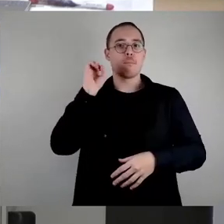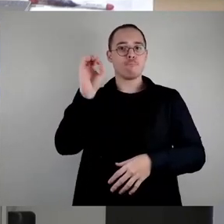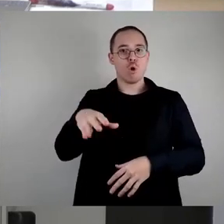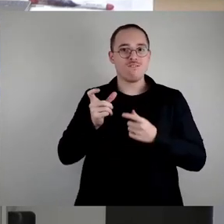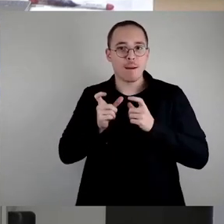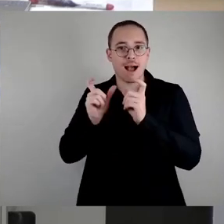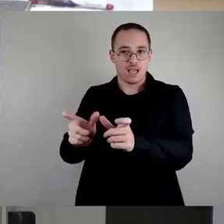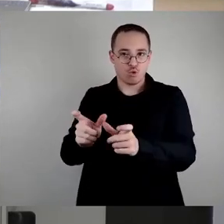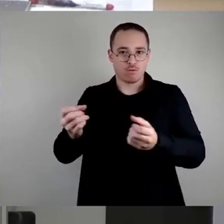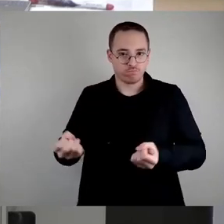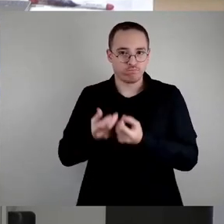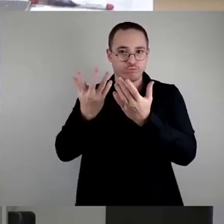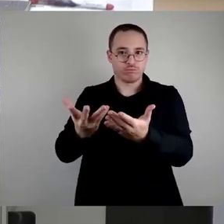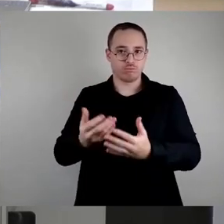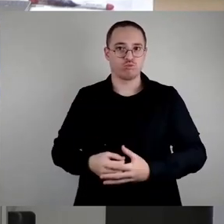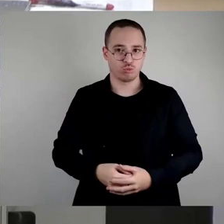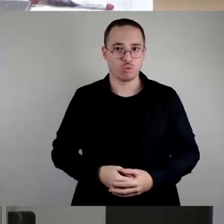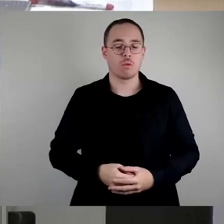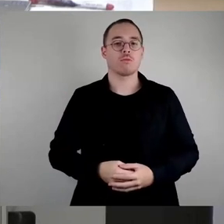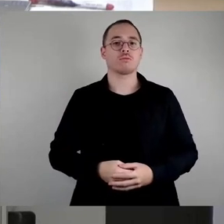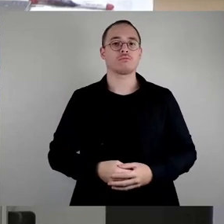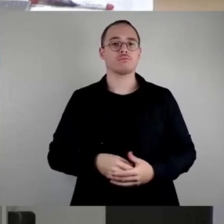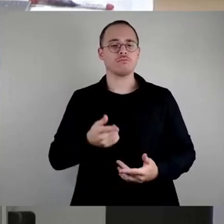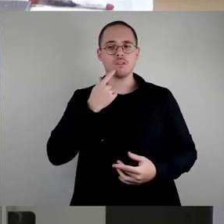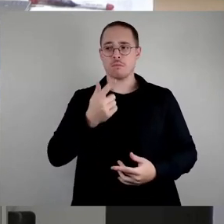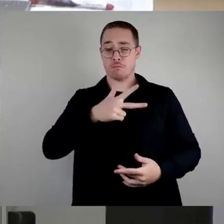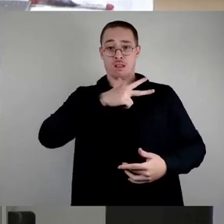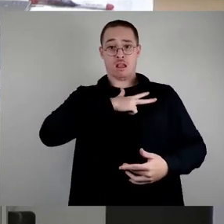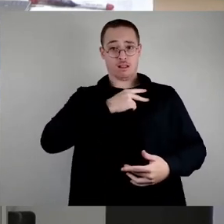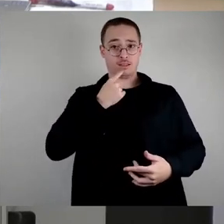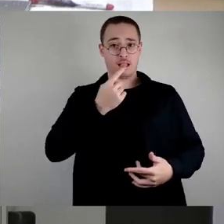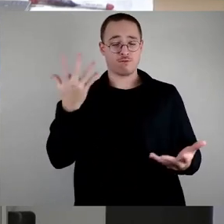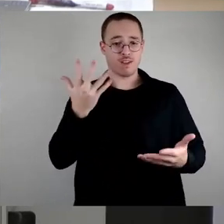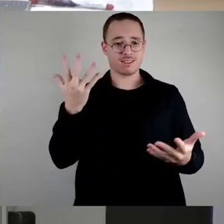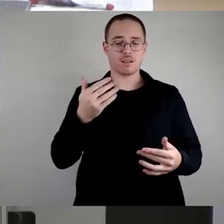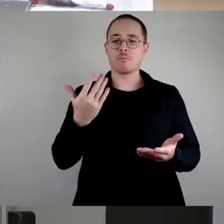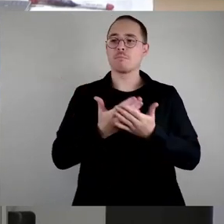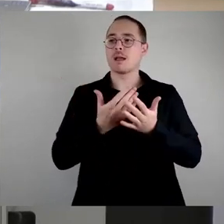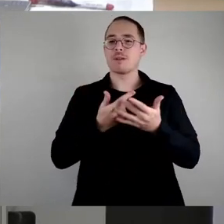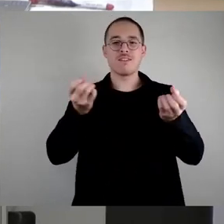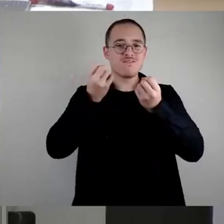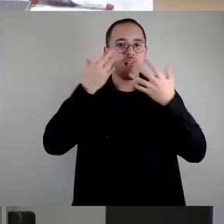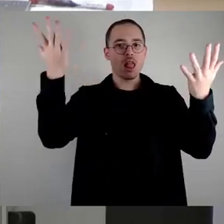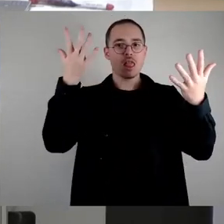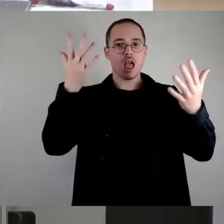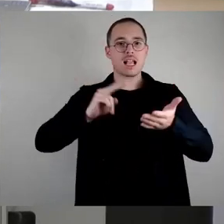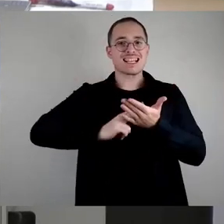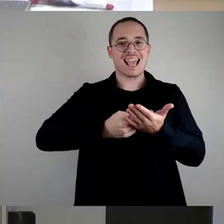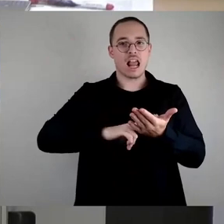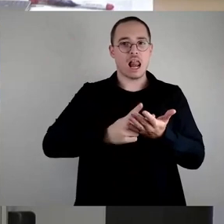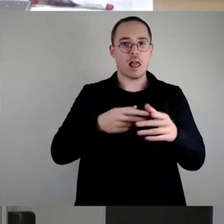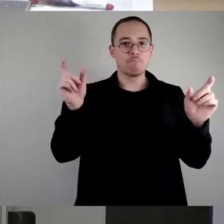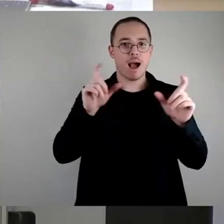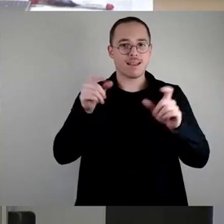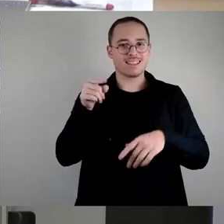sind, liegt der meiste Müll, ich sage mal, nach den wilden Grillpartys am Neustädter Ufer und auch